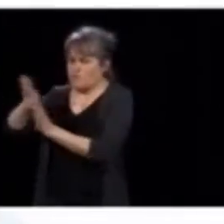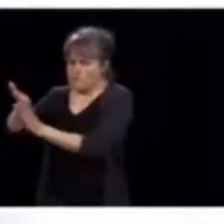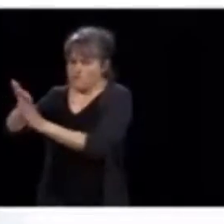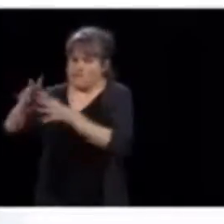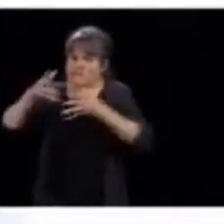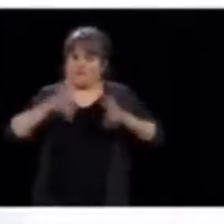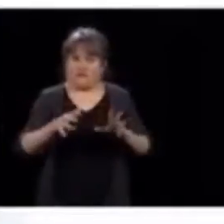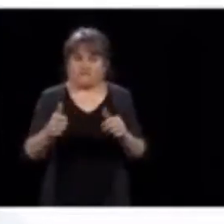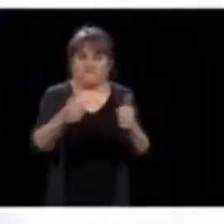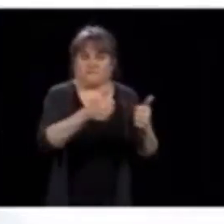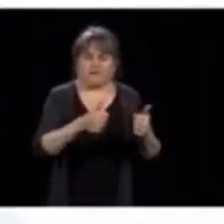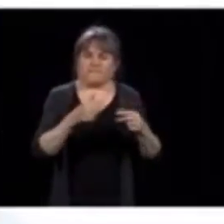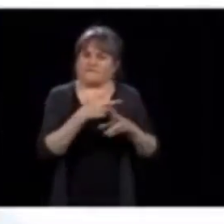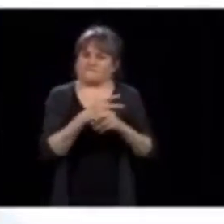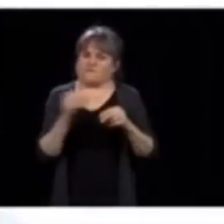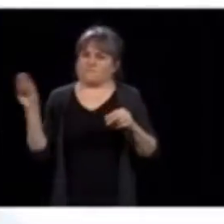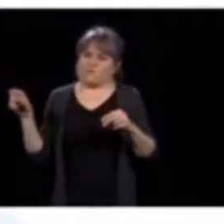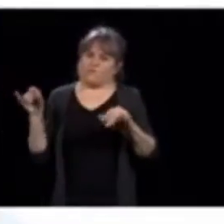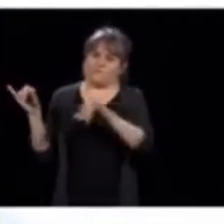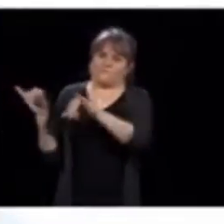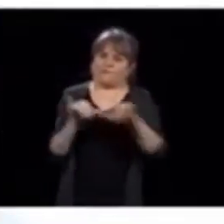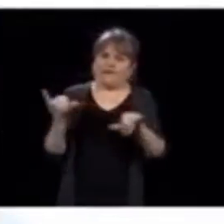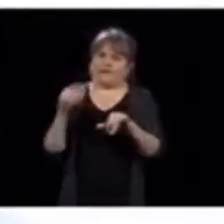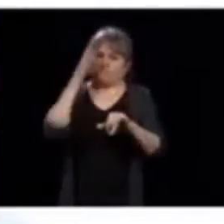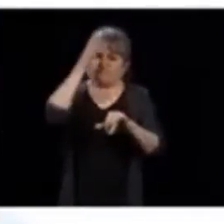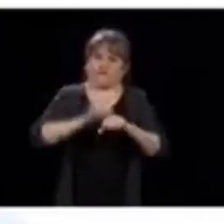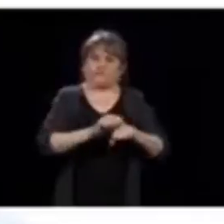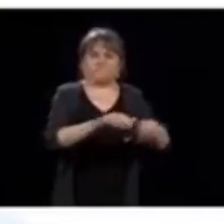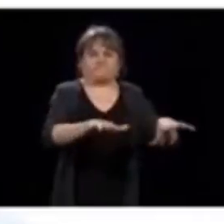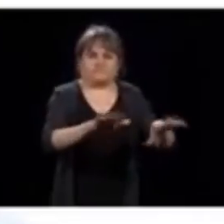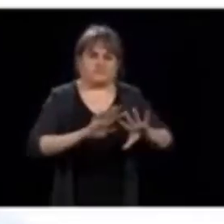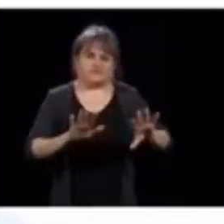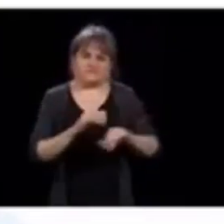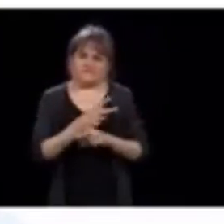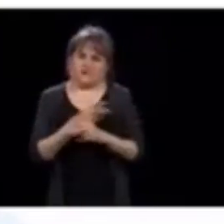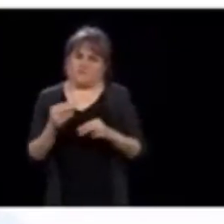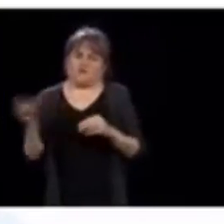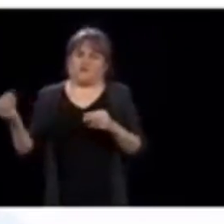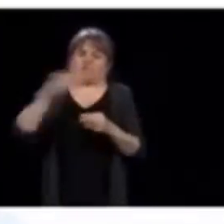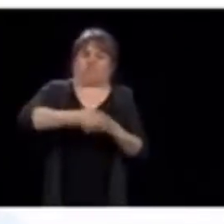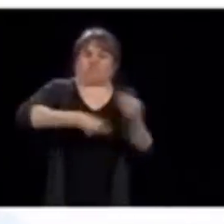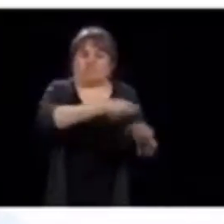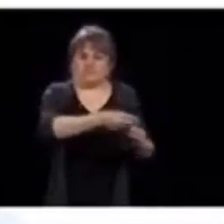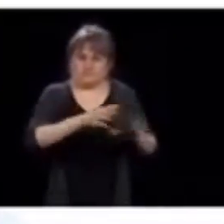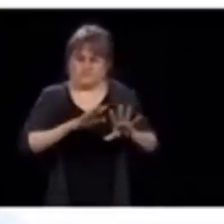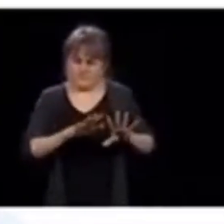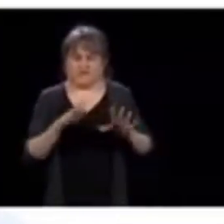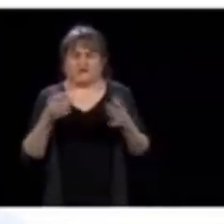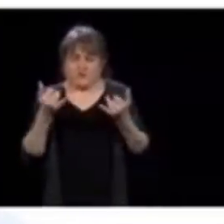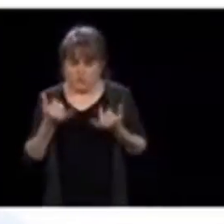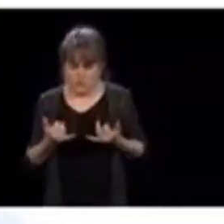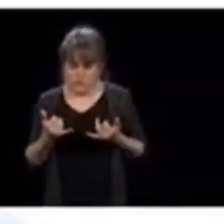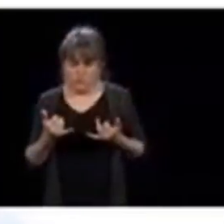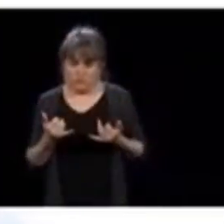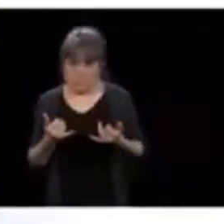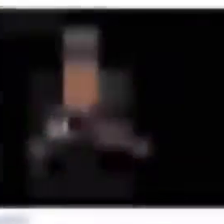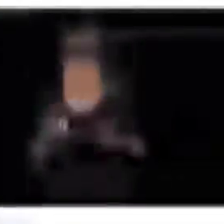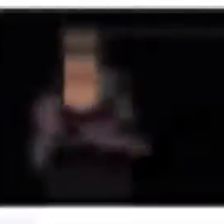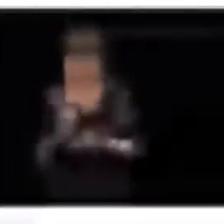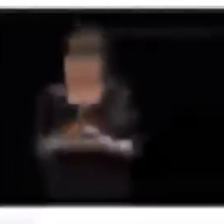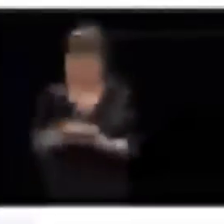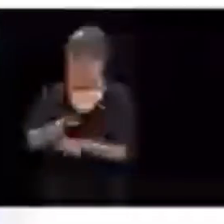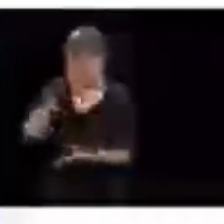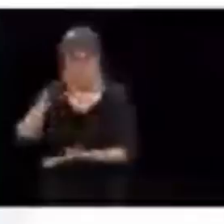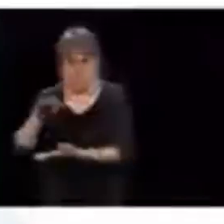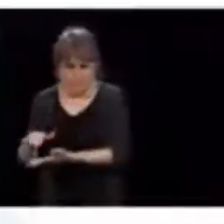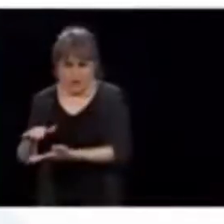dans d'autres régions. Ça, c'est ce qu'on va travailler de façon très fort. Mais on est en mesure d'obtenir, et on suit, malgré le fait que c'est stabilisé en termes